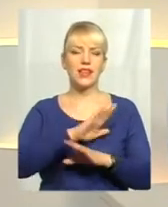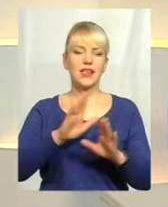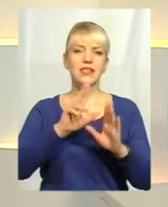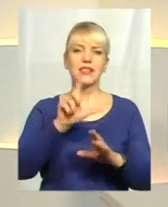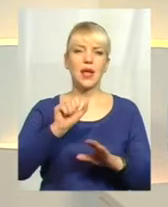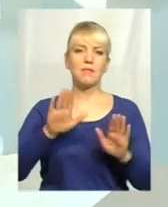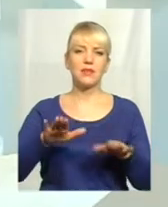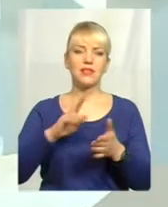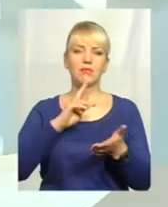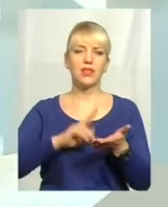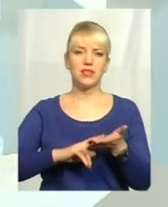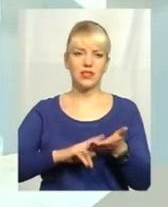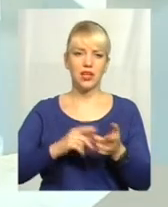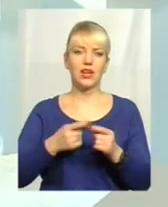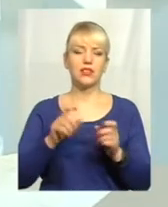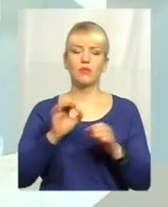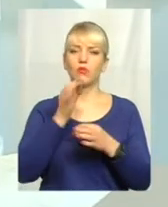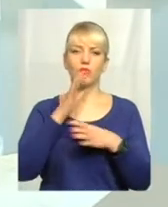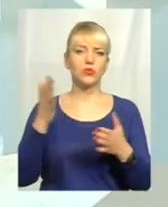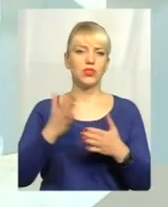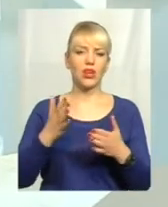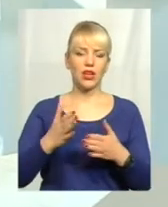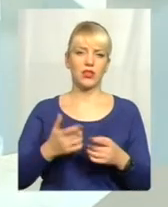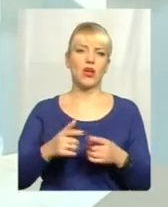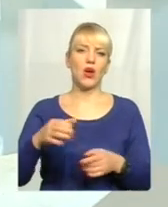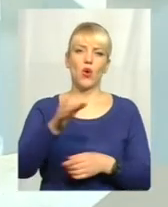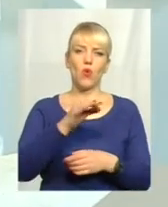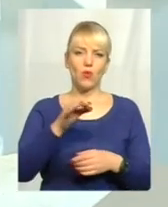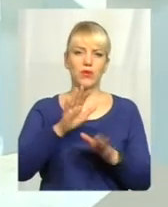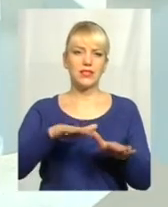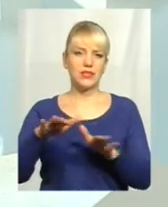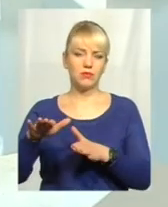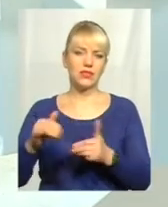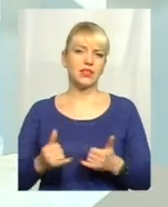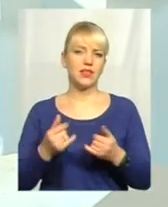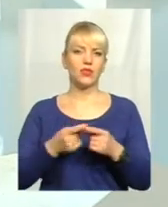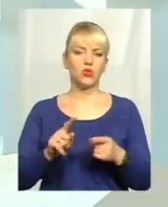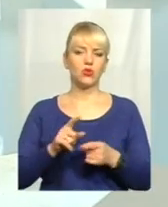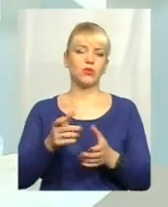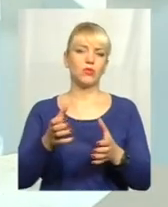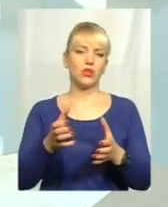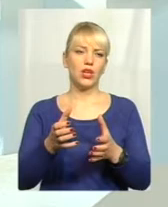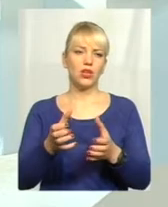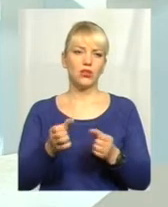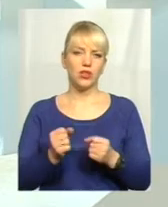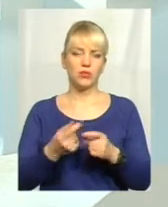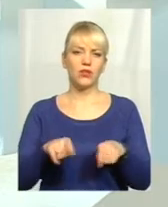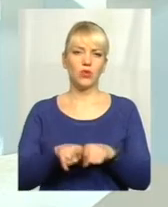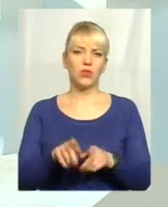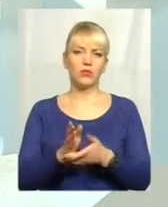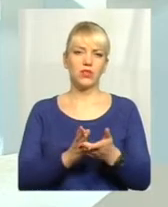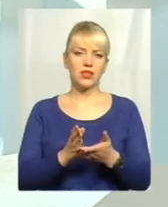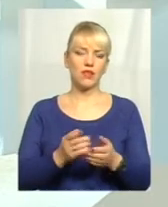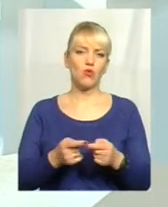у будь-який територіальний підрозділ міграційної служби області, для того, щоб отримати таку адміністративну послугу. Так,